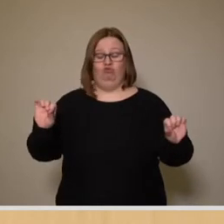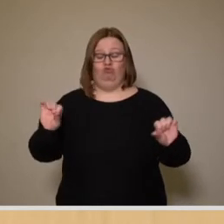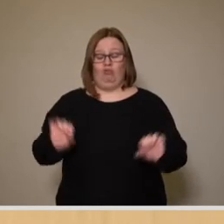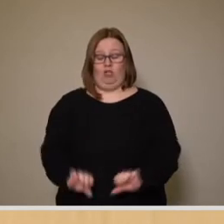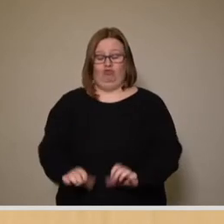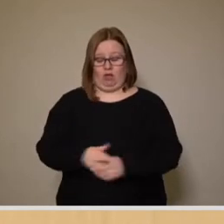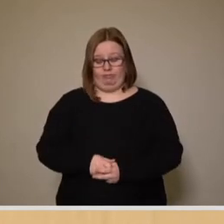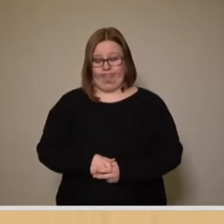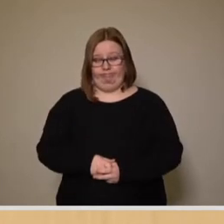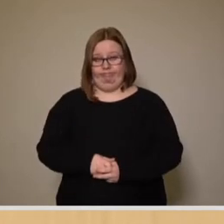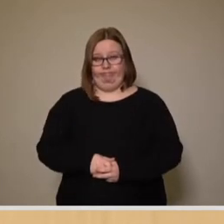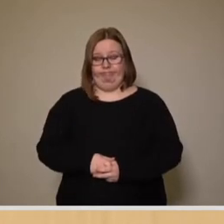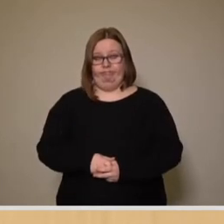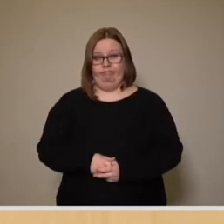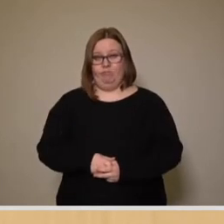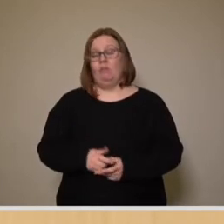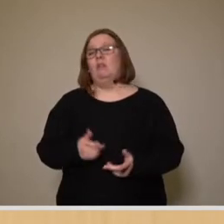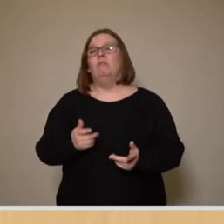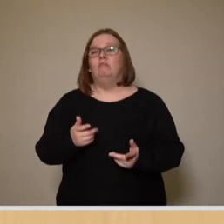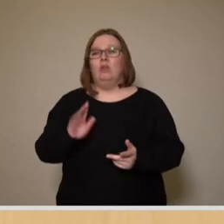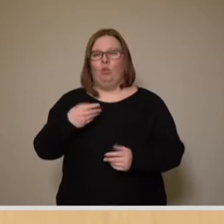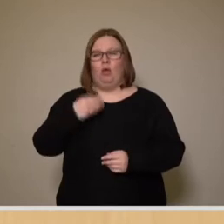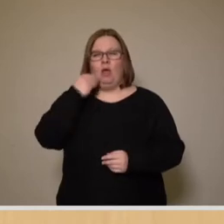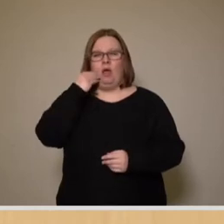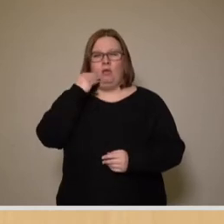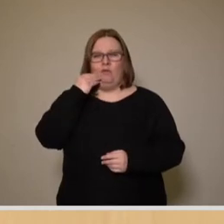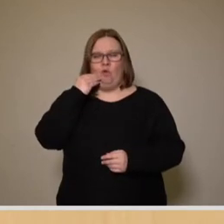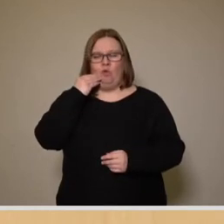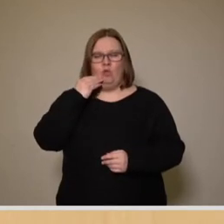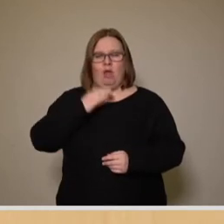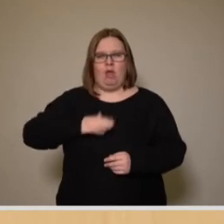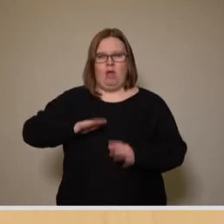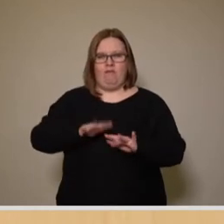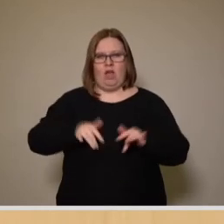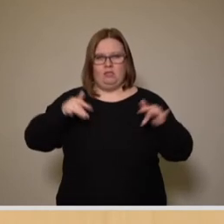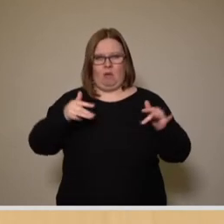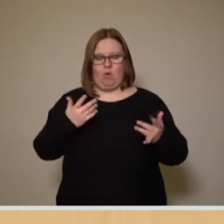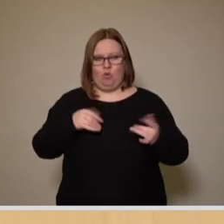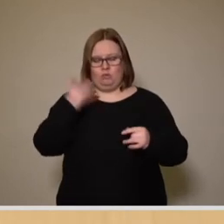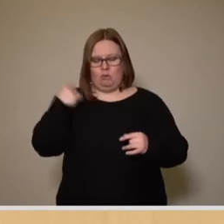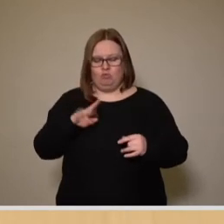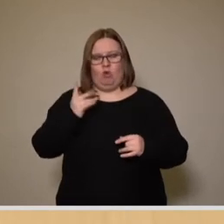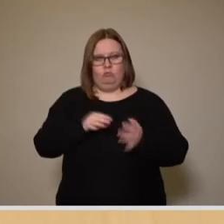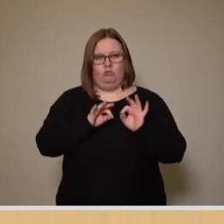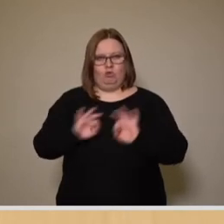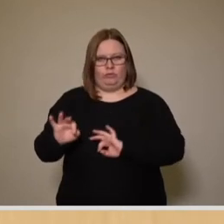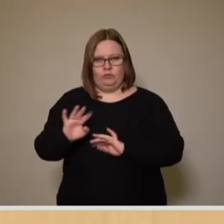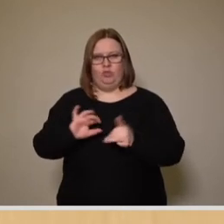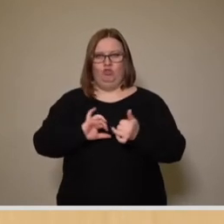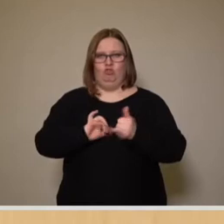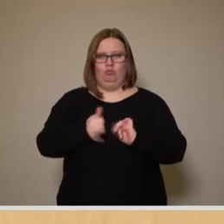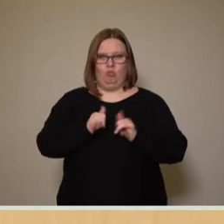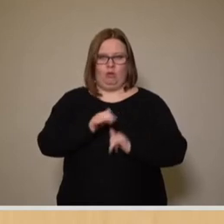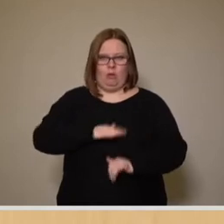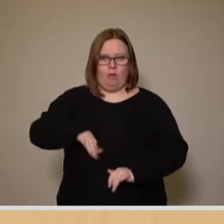Diese Situation hat sich, wie zur Einwohnerversammlung von Dr. Lahmes ausgeführt, zumindest im Sportbereich